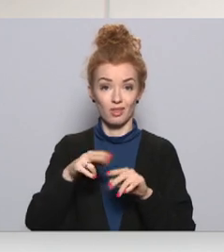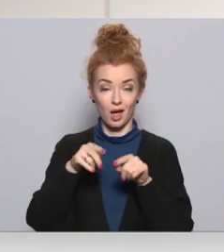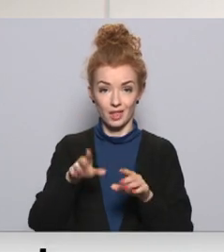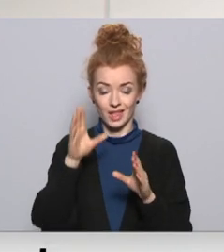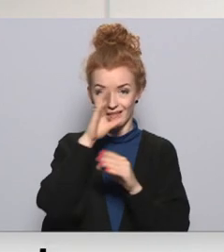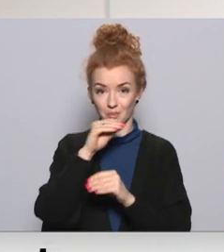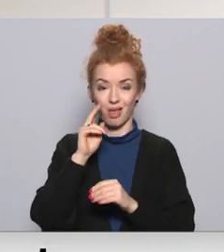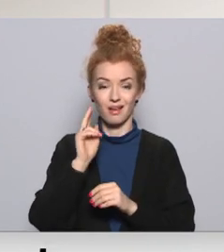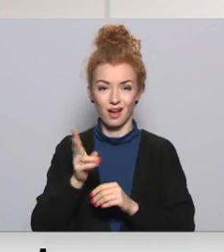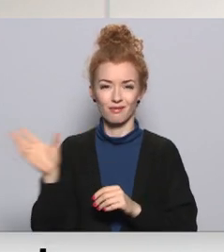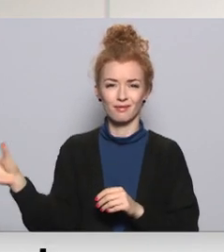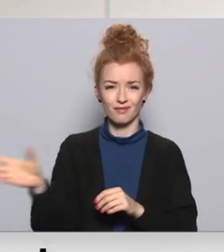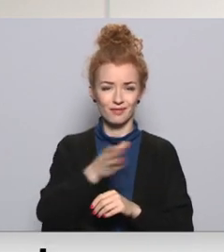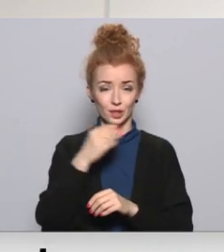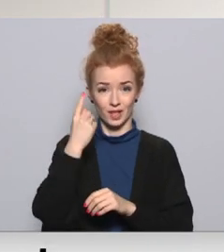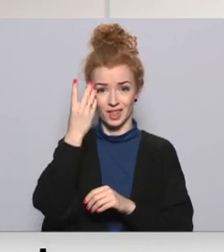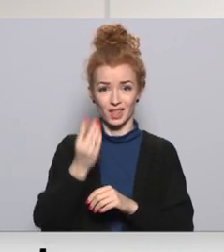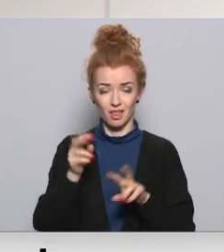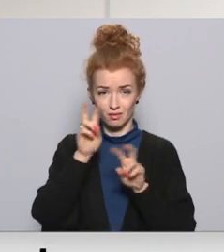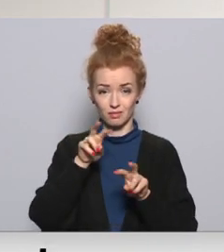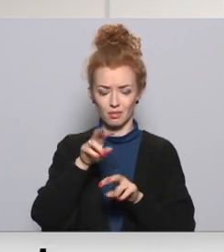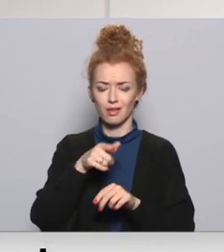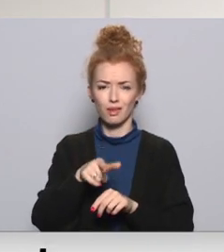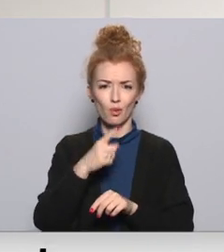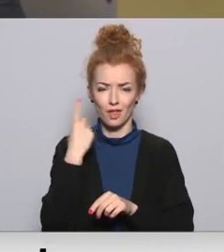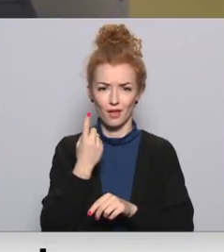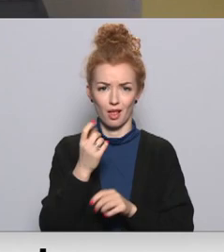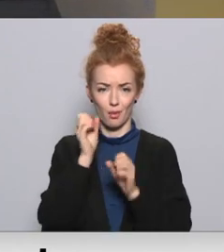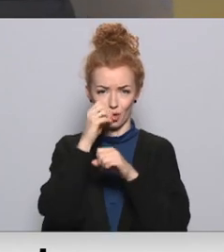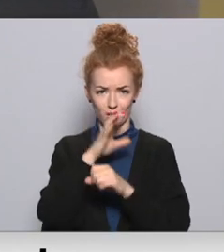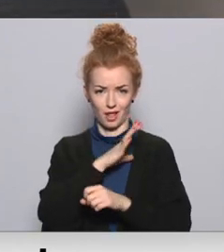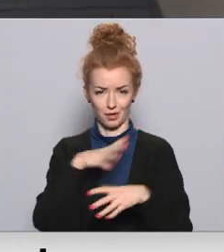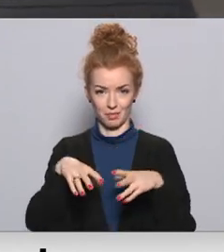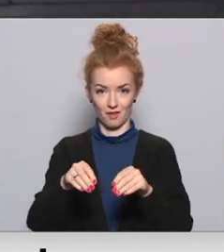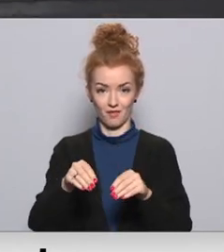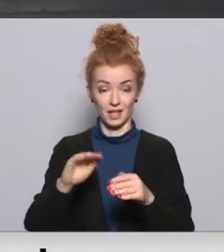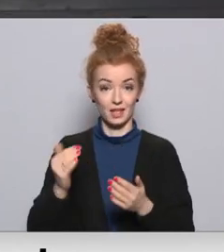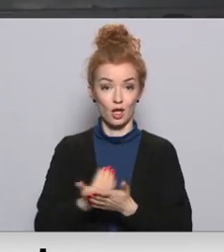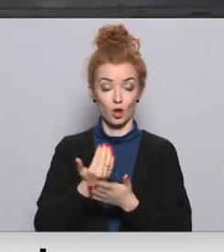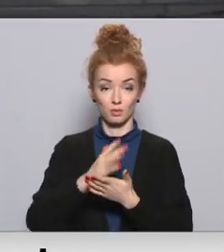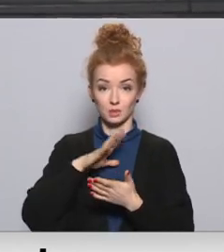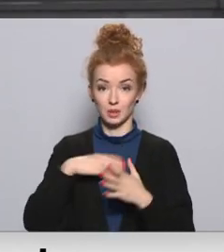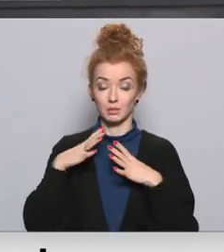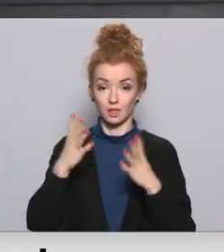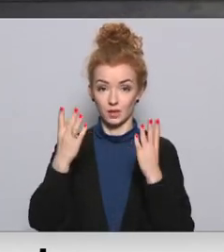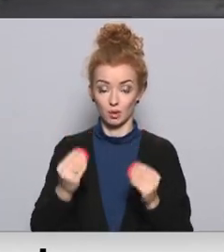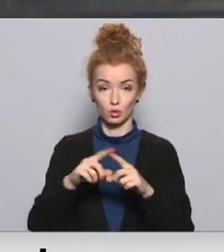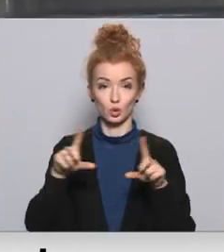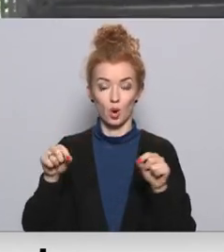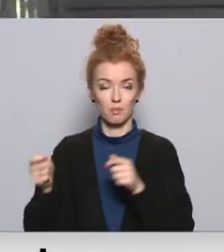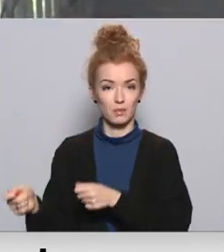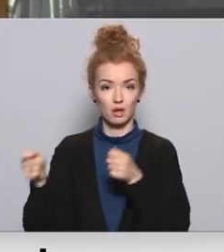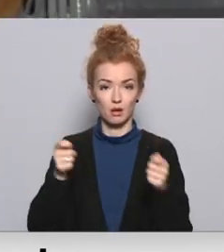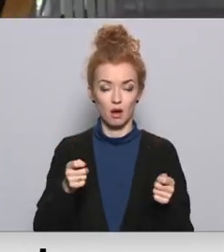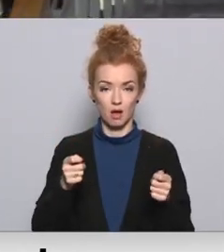notistēt visu porciju vienā dienā nav nevienai laboratorijas šobrīd. Jaunums pēc rudens brīvlaika skolām piekādās